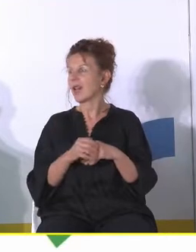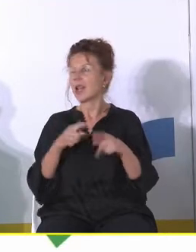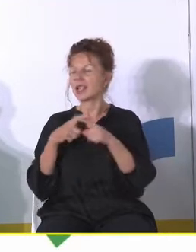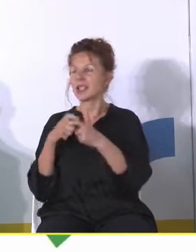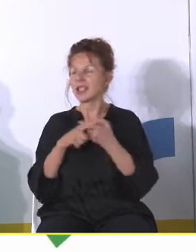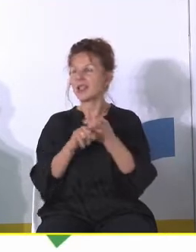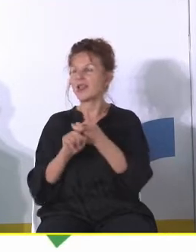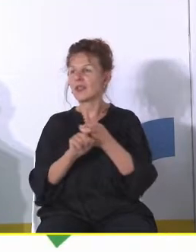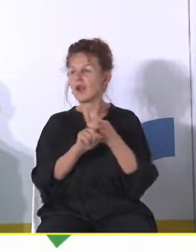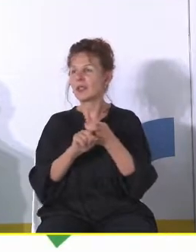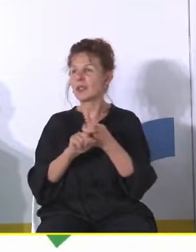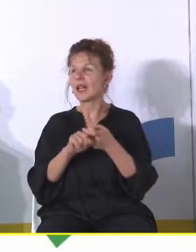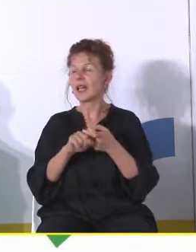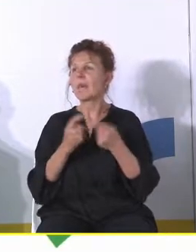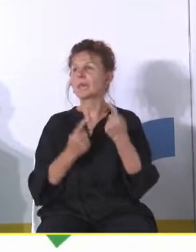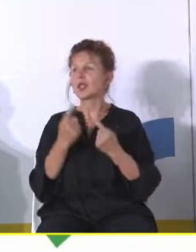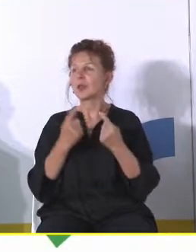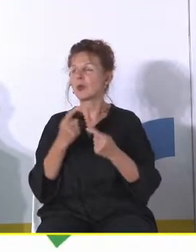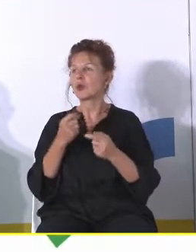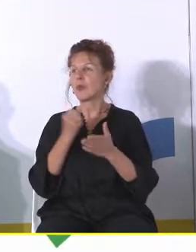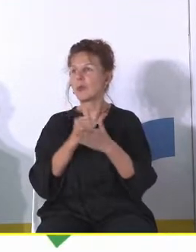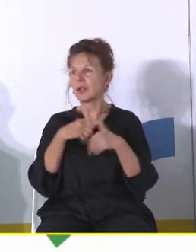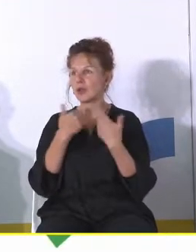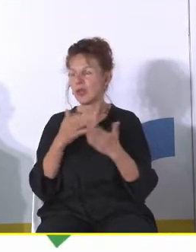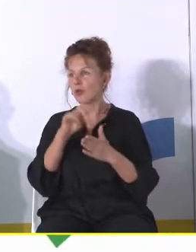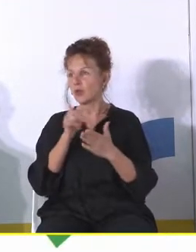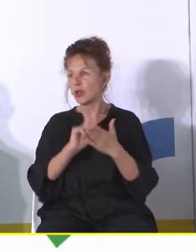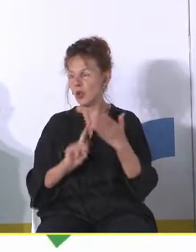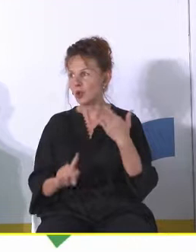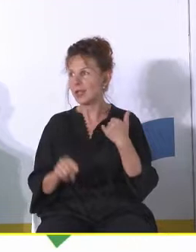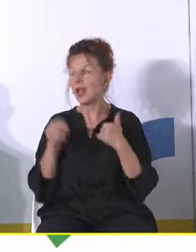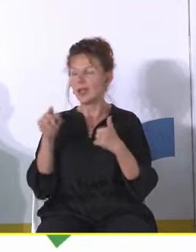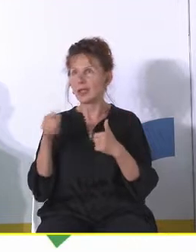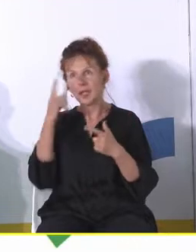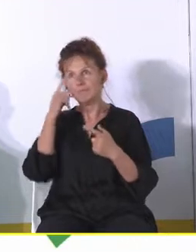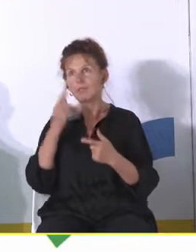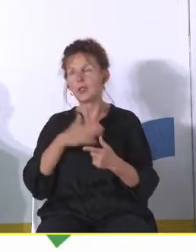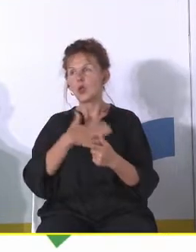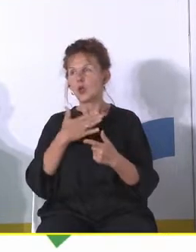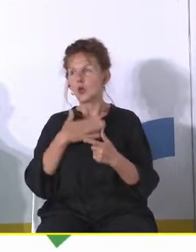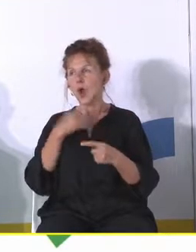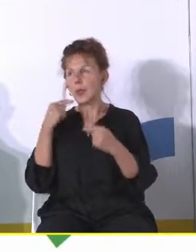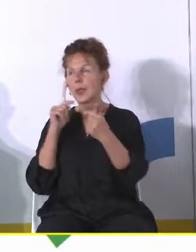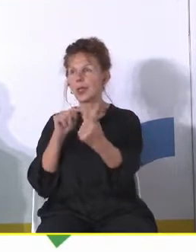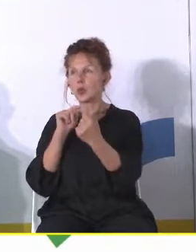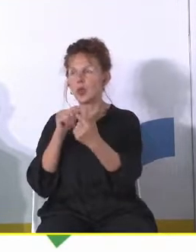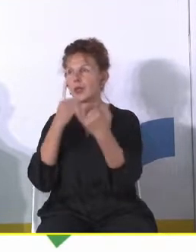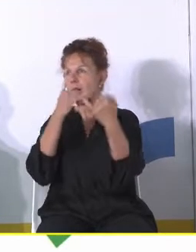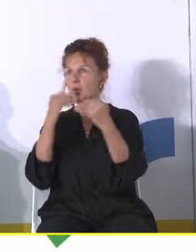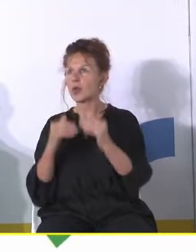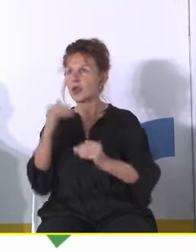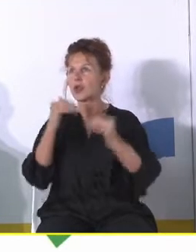Przedsiębiorców i Pracodawców Śląsk ja odnoszę wrażenie dyskutując na różnych